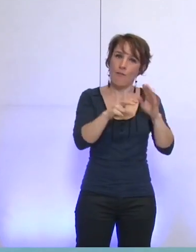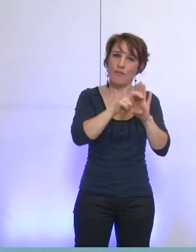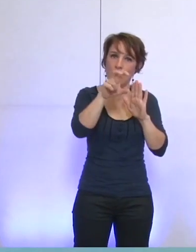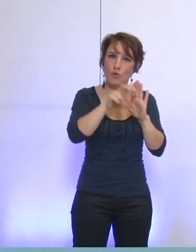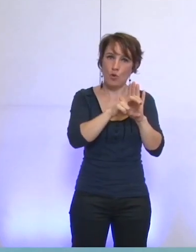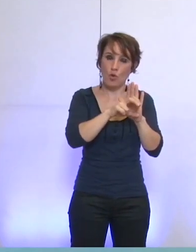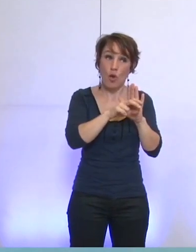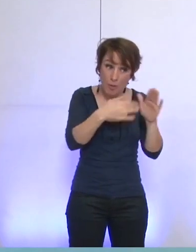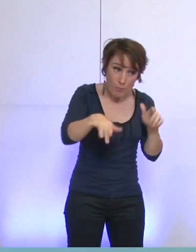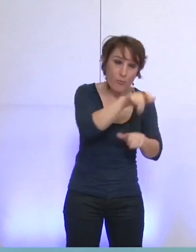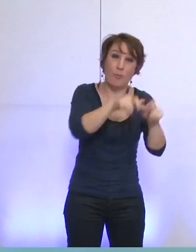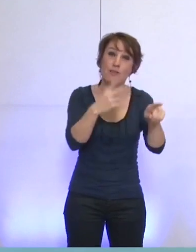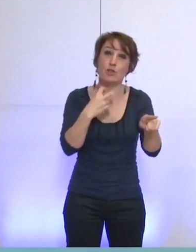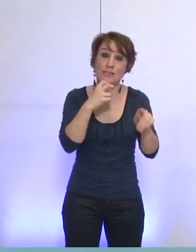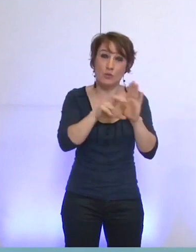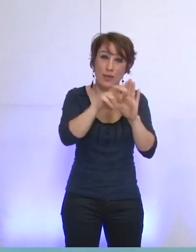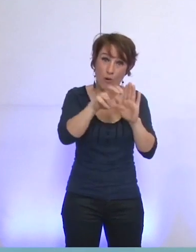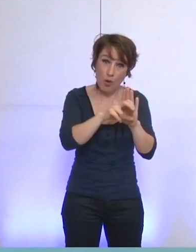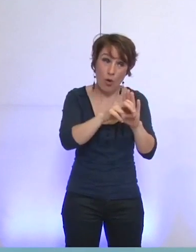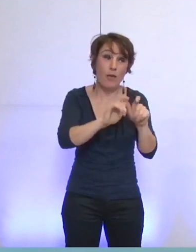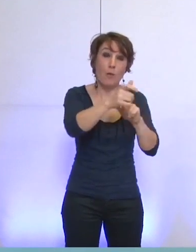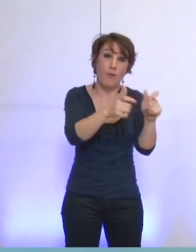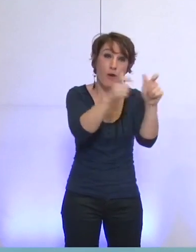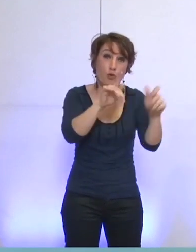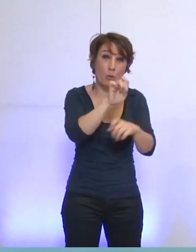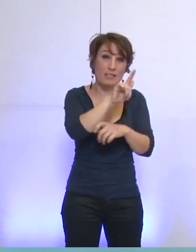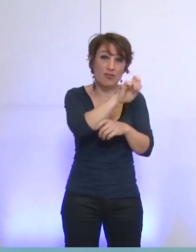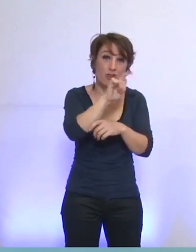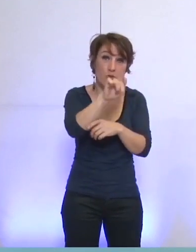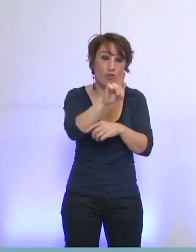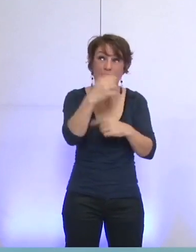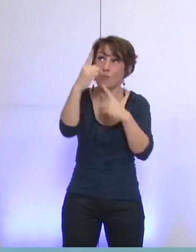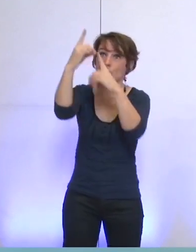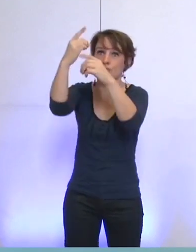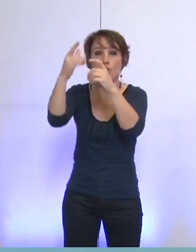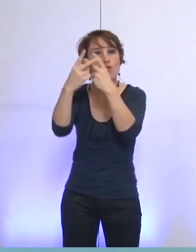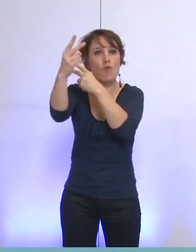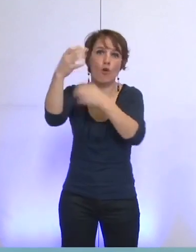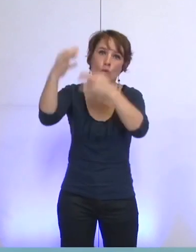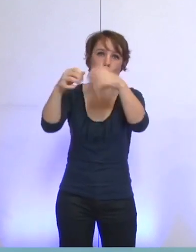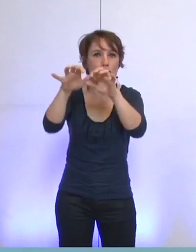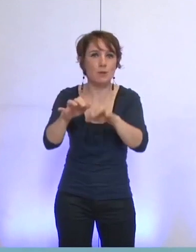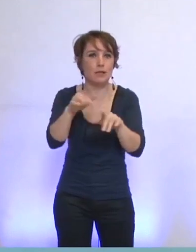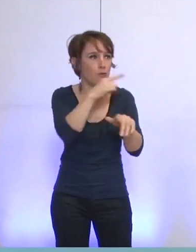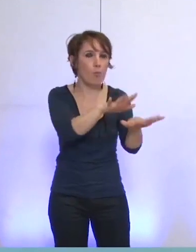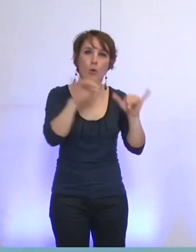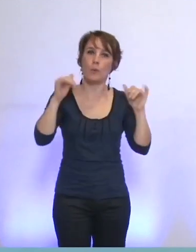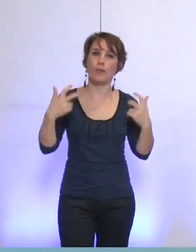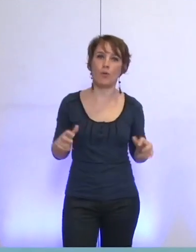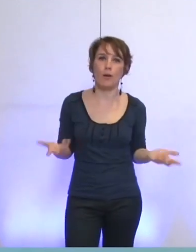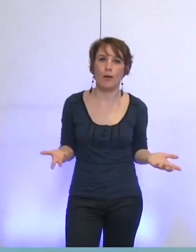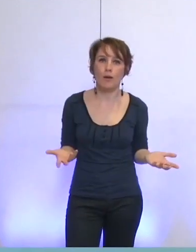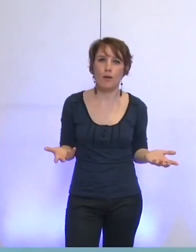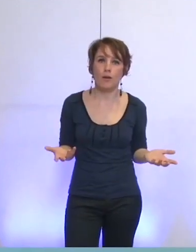et donc des grenoblois, et de la SEMGEG devant le tribunal administratif. Si ces informations s'avéraient